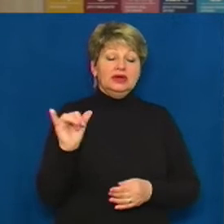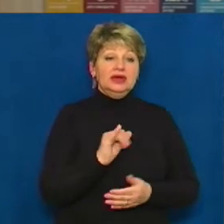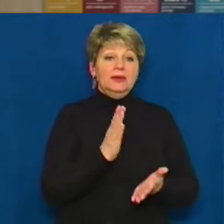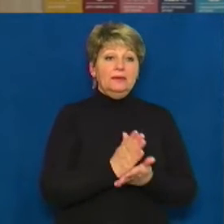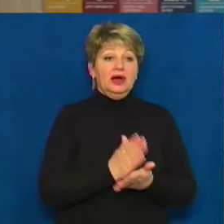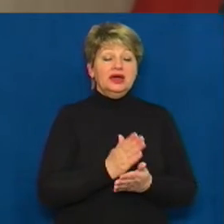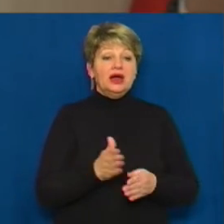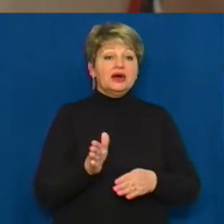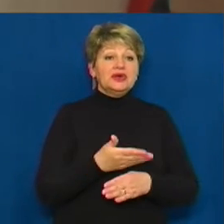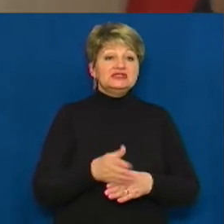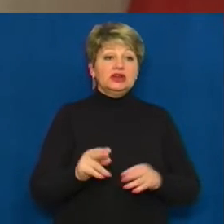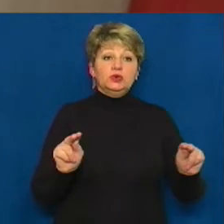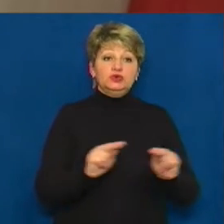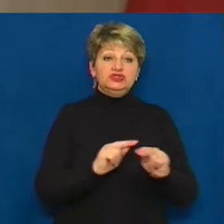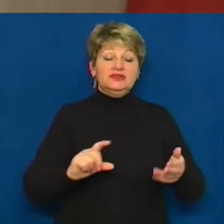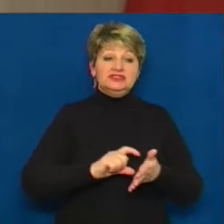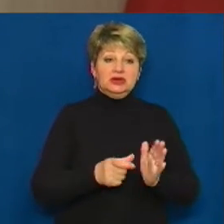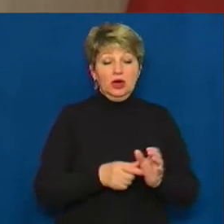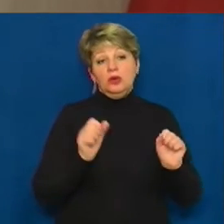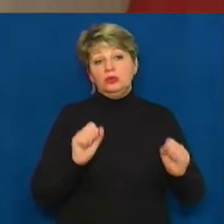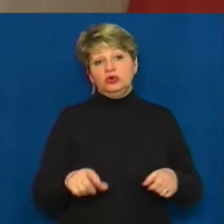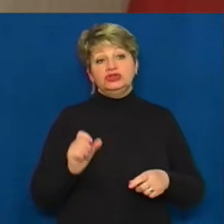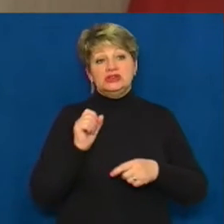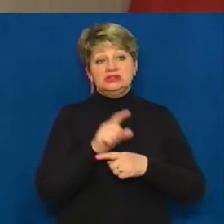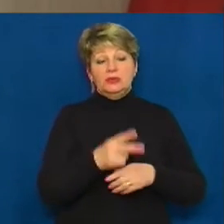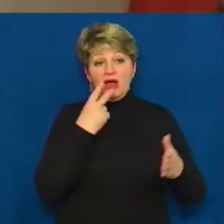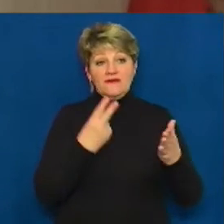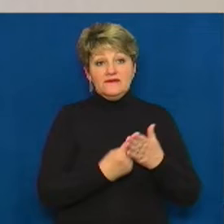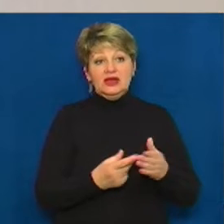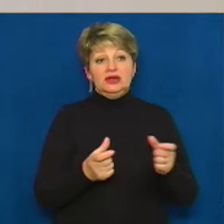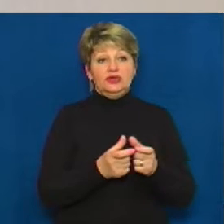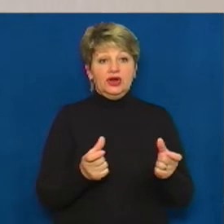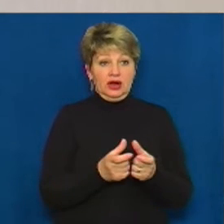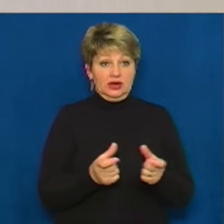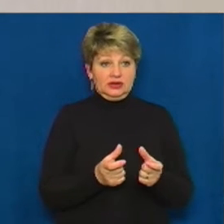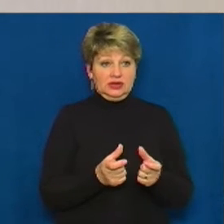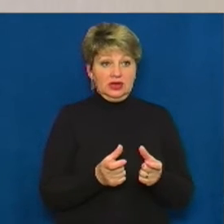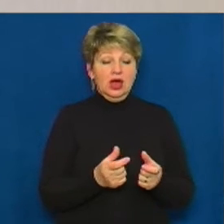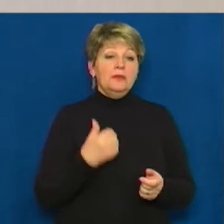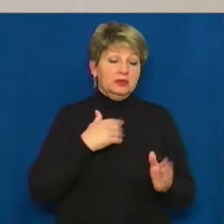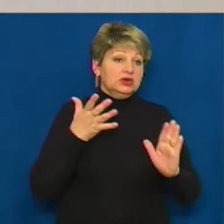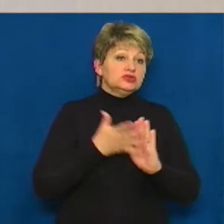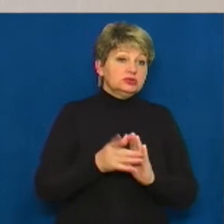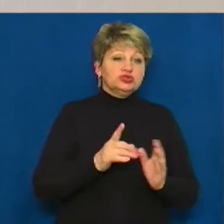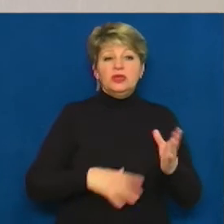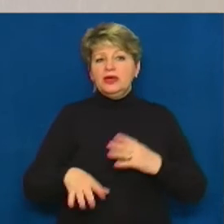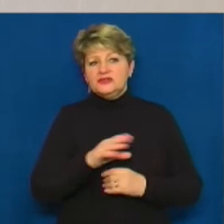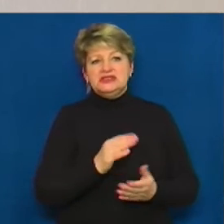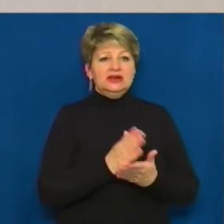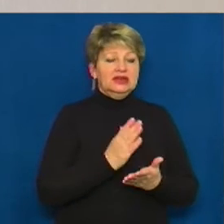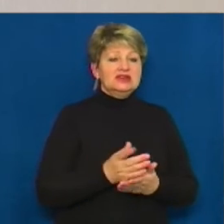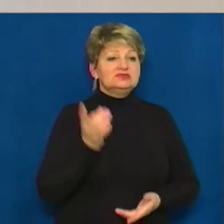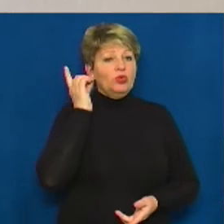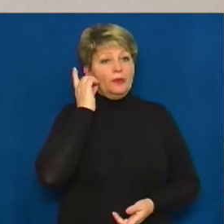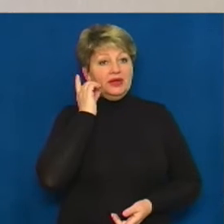учнівський кабінет. Також його можна замовити у вигляді картки. Ми розуміємо, що не в усіх є мобільний телефон,